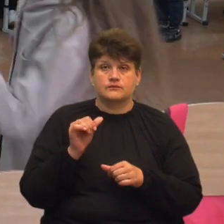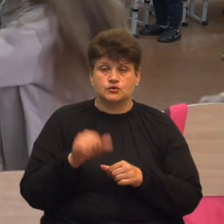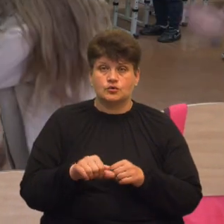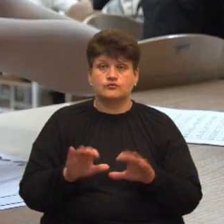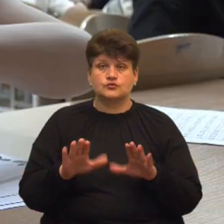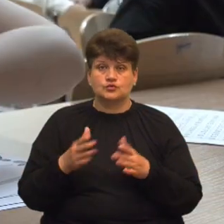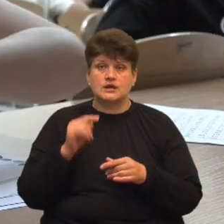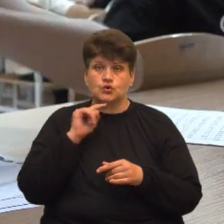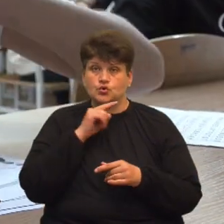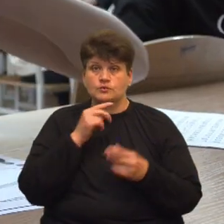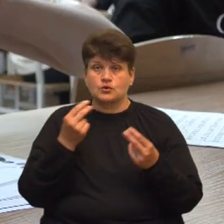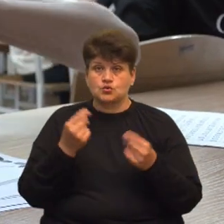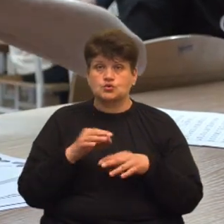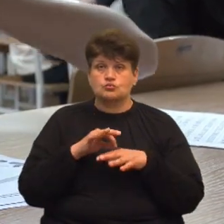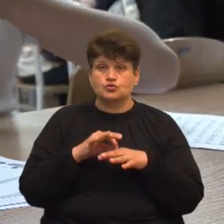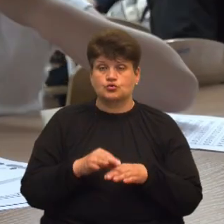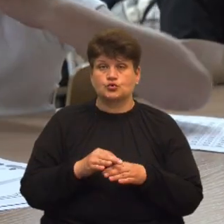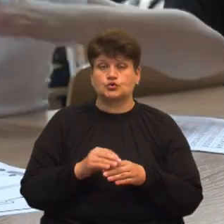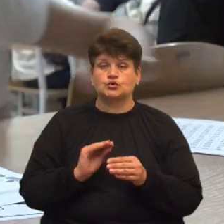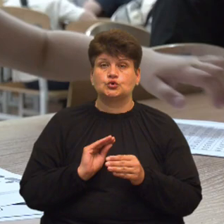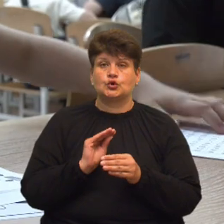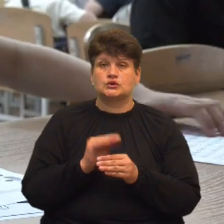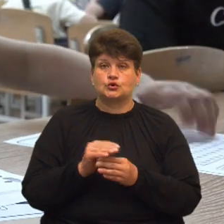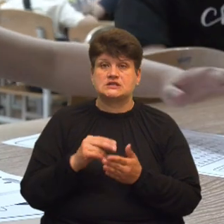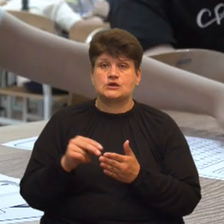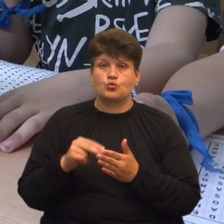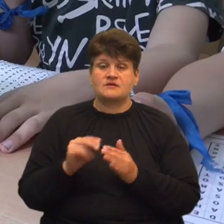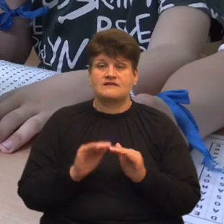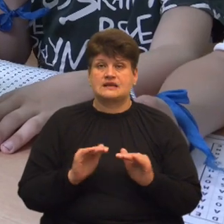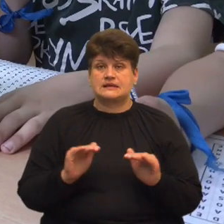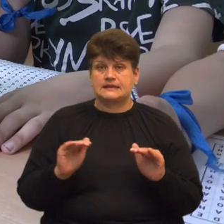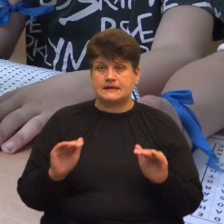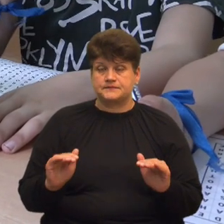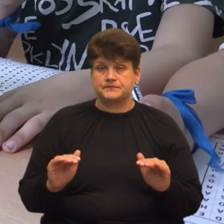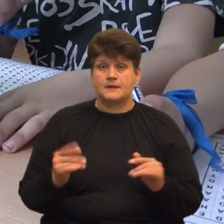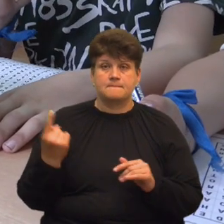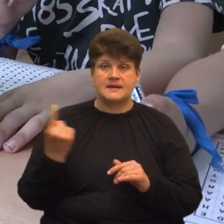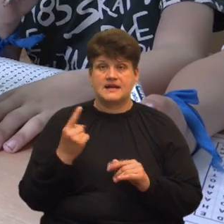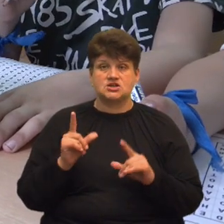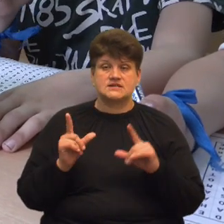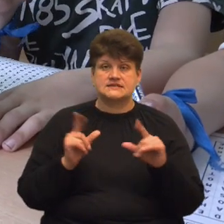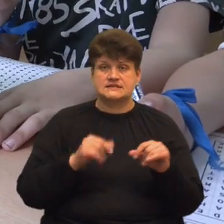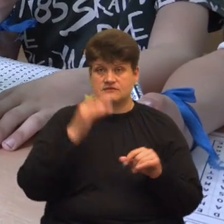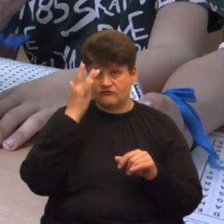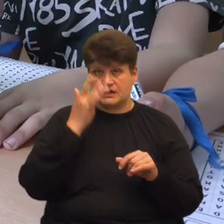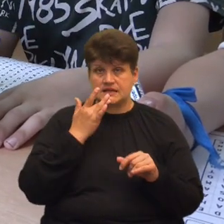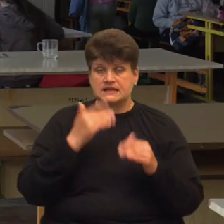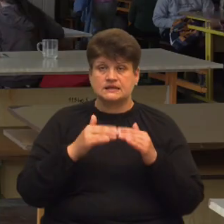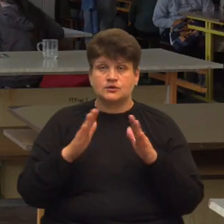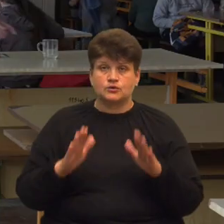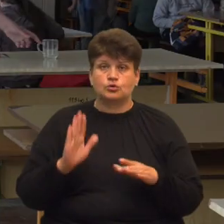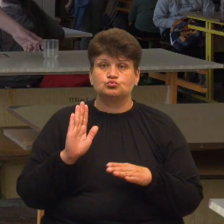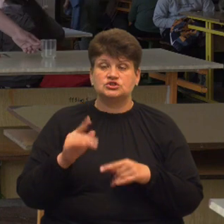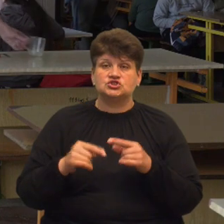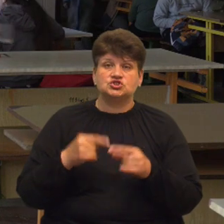економії коштів проведуть додаткові закупівлі путівок для дітей. Перший заїзд у літні табори, каже Андрій Човган, відбудеться через два